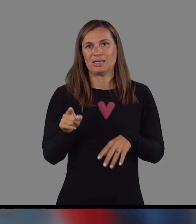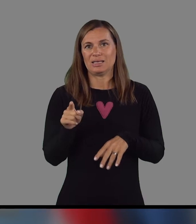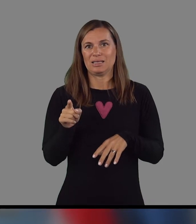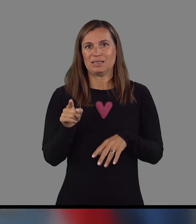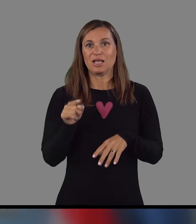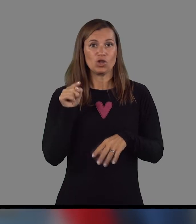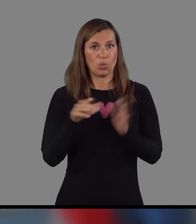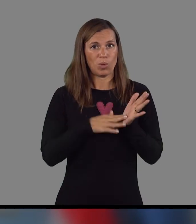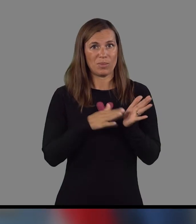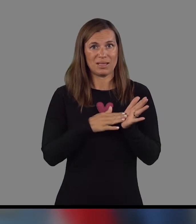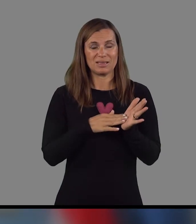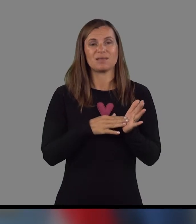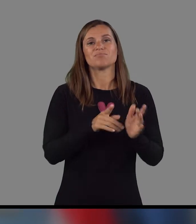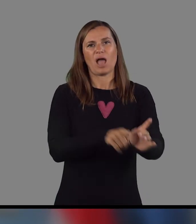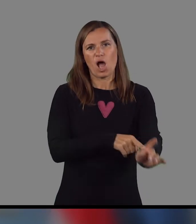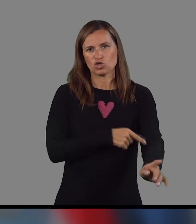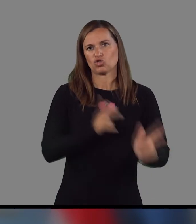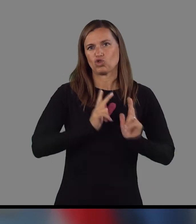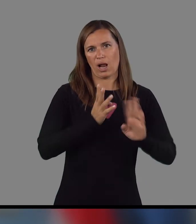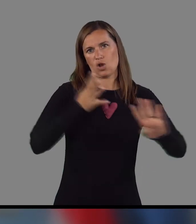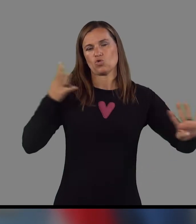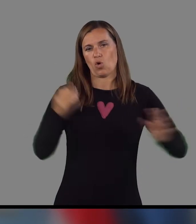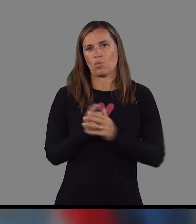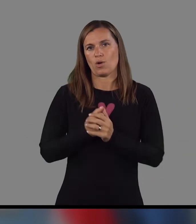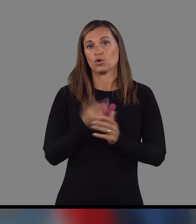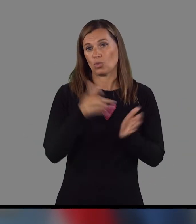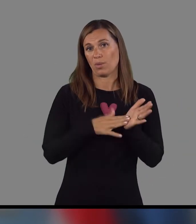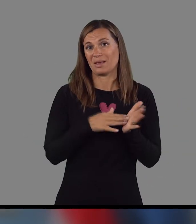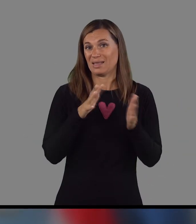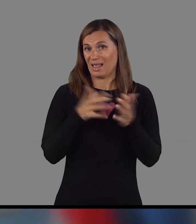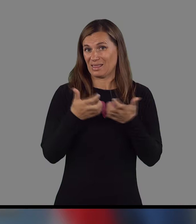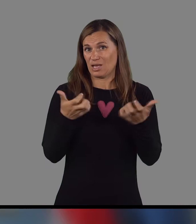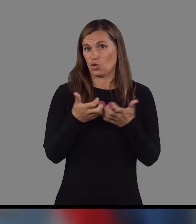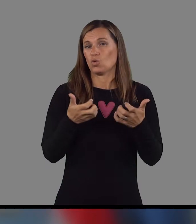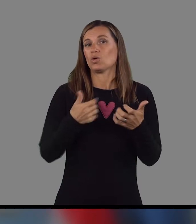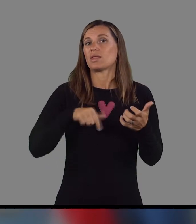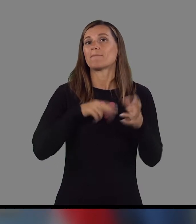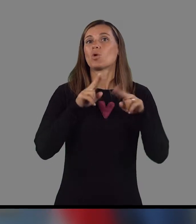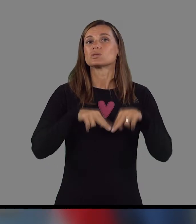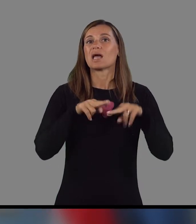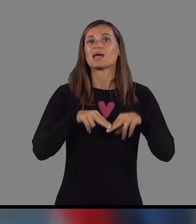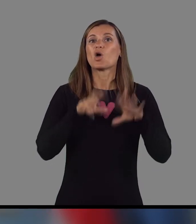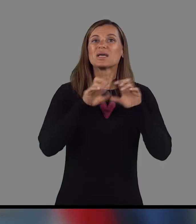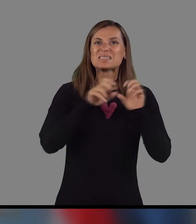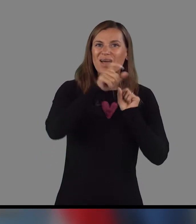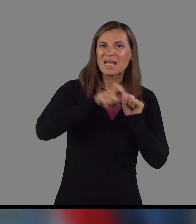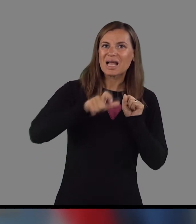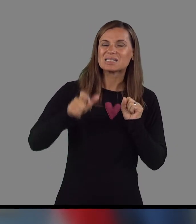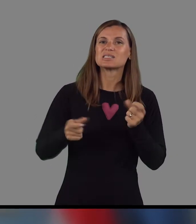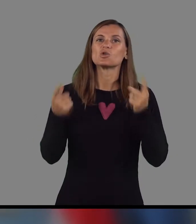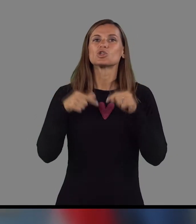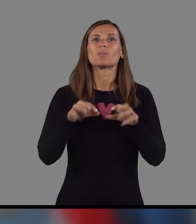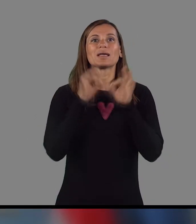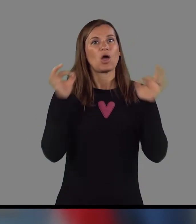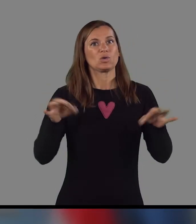to pomeni daljšo čakalno dobo. Torej, na trgu nam ostajajo izvajalci ali pa